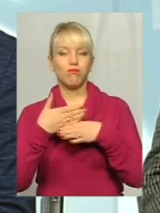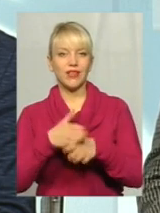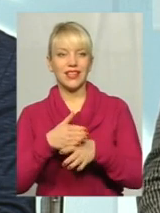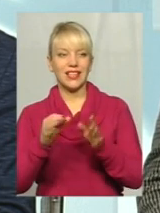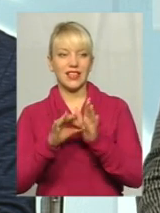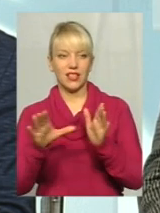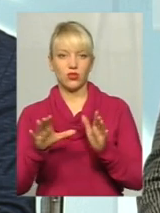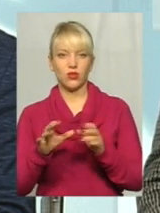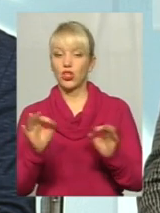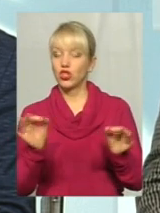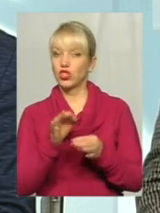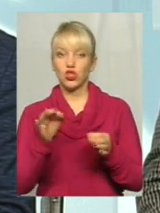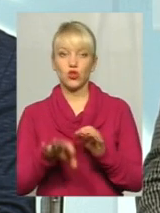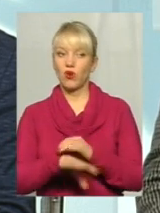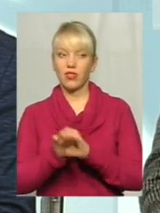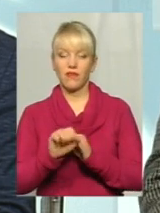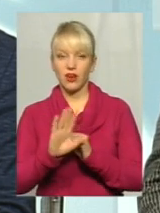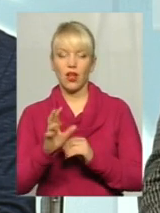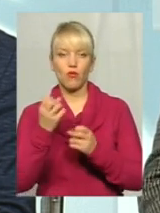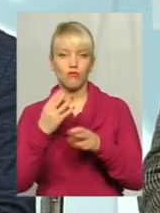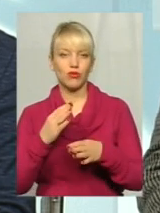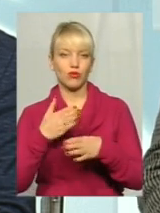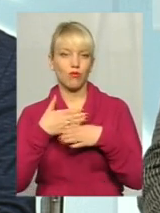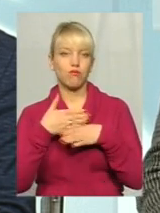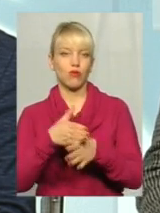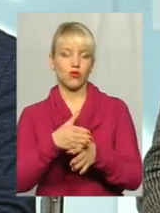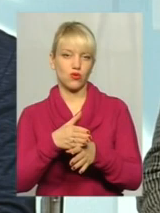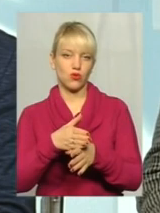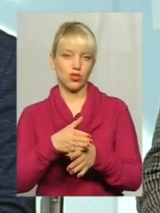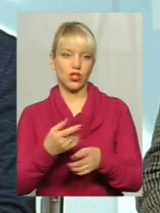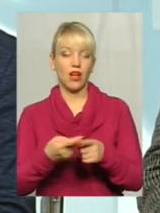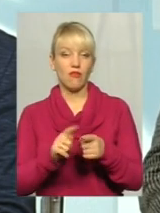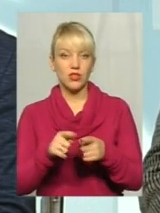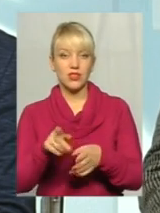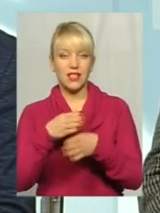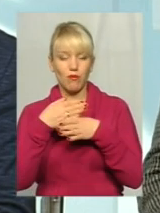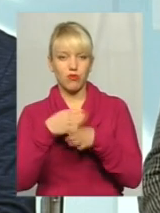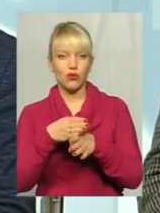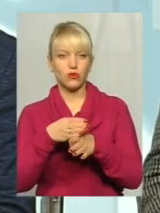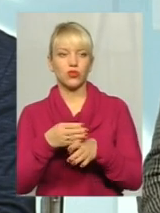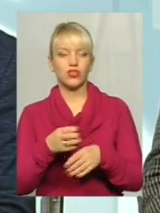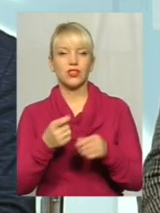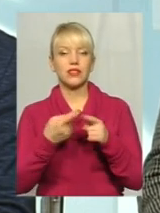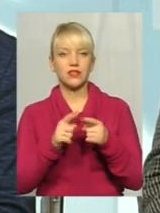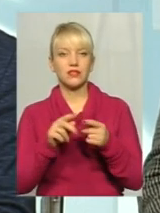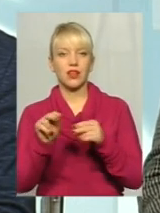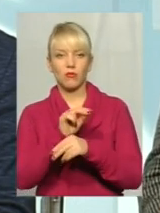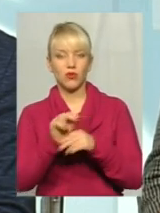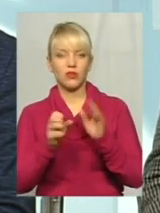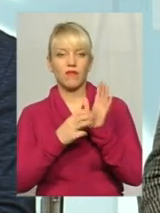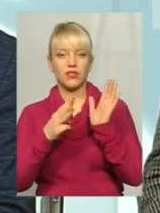яку... Тобто нічого не вкрали, але побили, пошкоджили просто. Але оце одне пошкодження обійшлося 18 тисяч гривень.